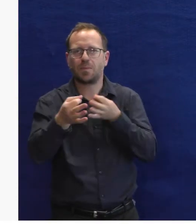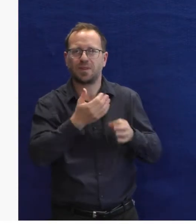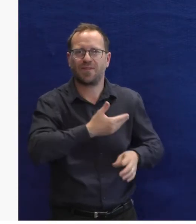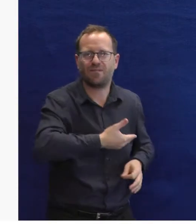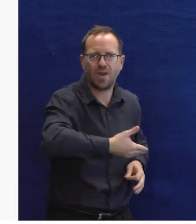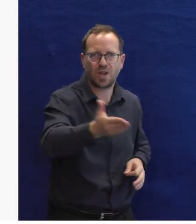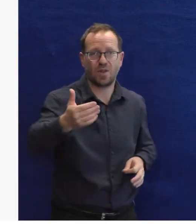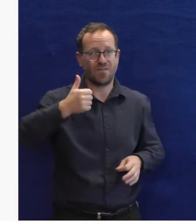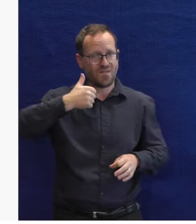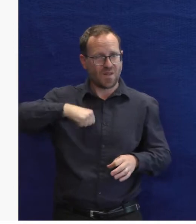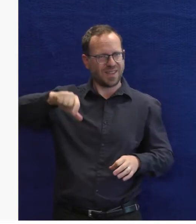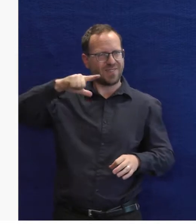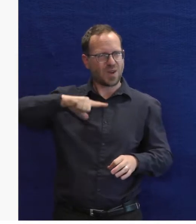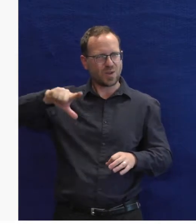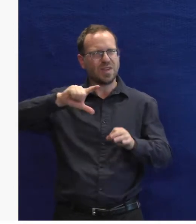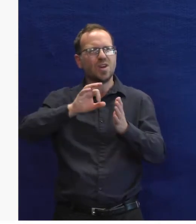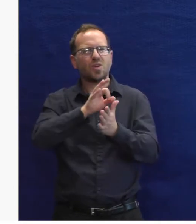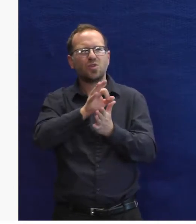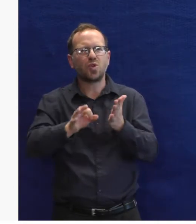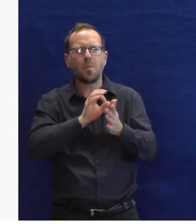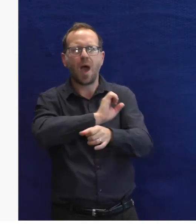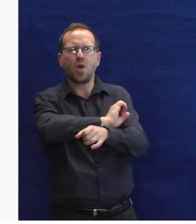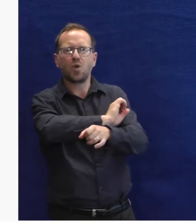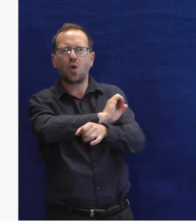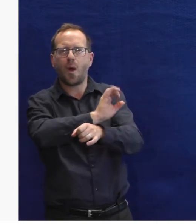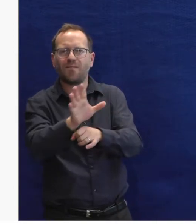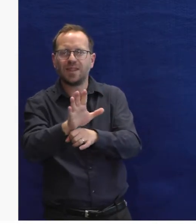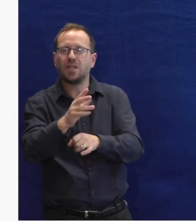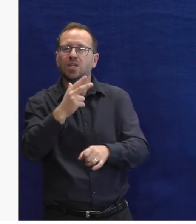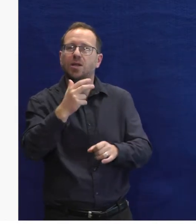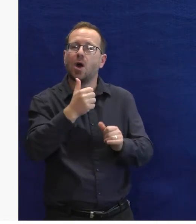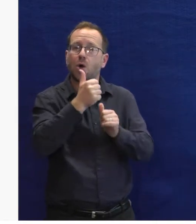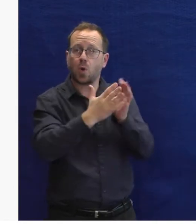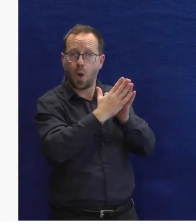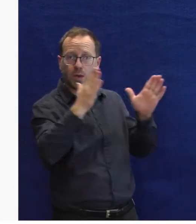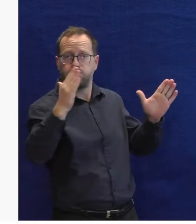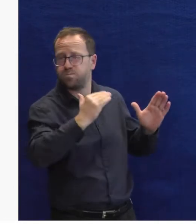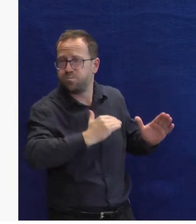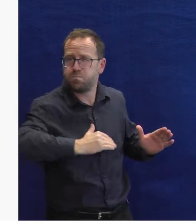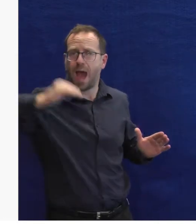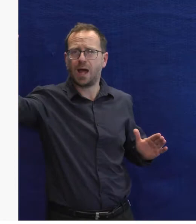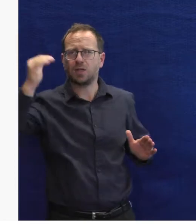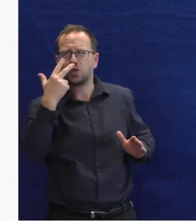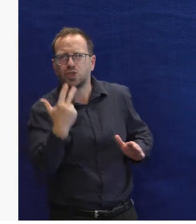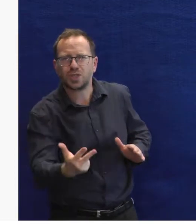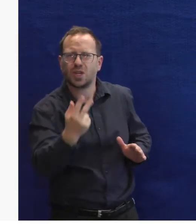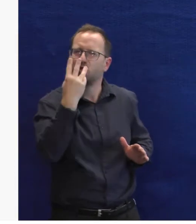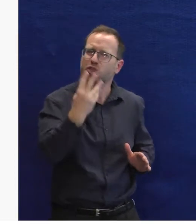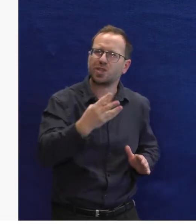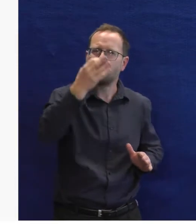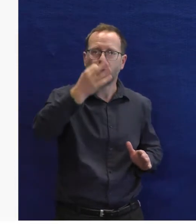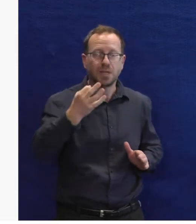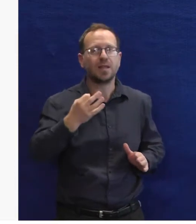lidí. Ukázalo se to hlavně v době covidu, kdy jsme seznamenali nárůst někde mezi 30-40 % meziročně.